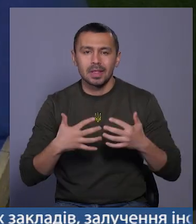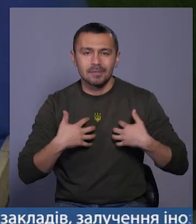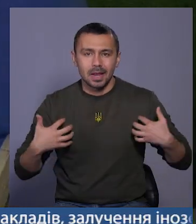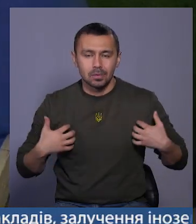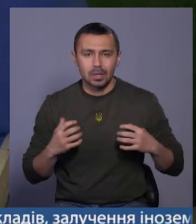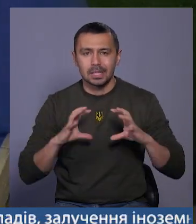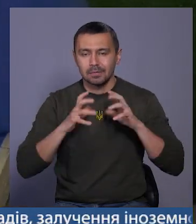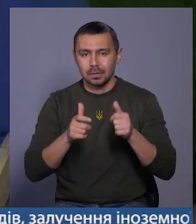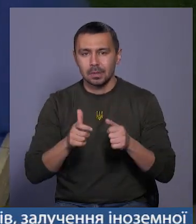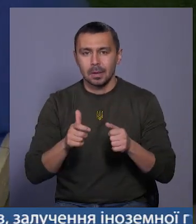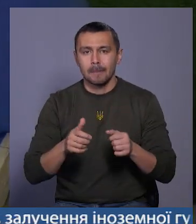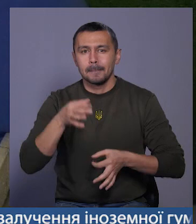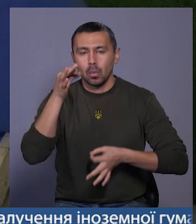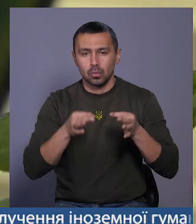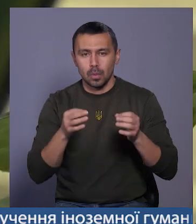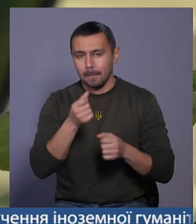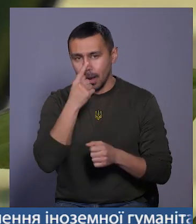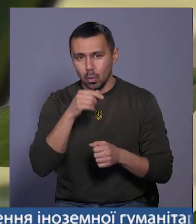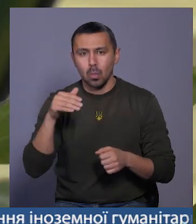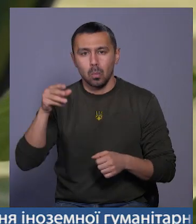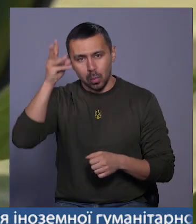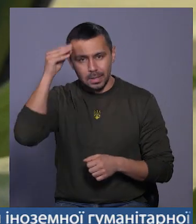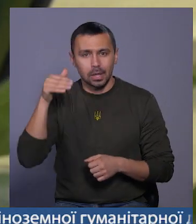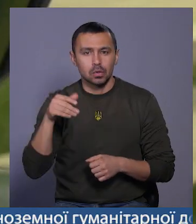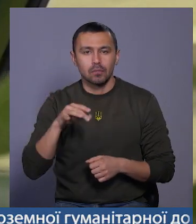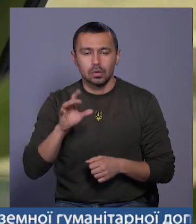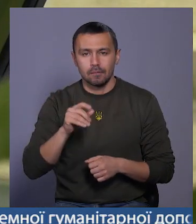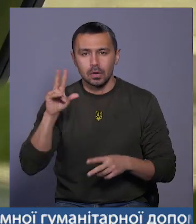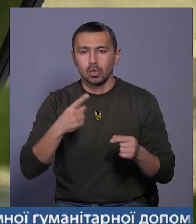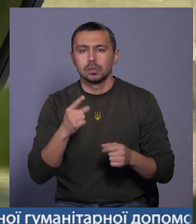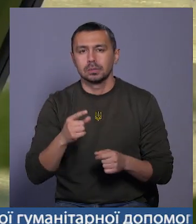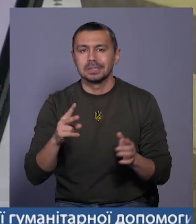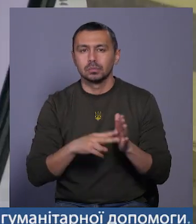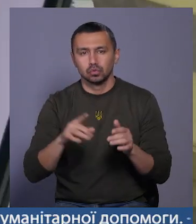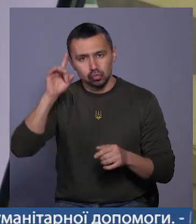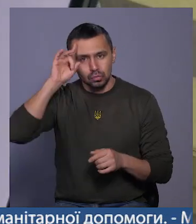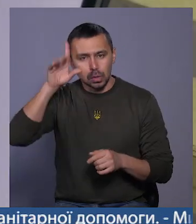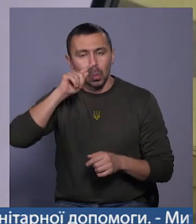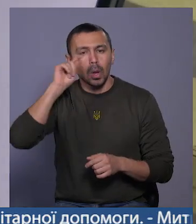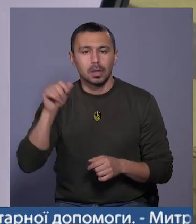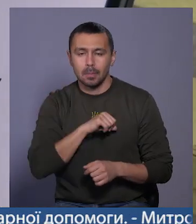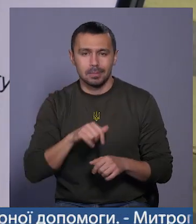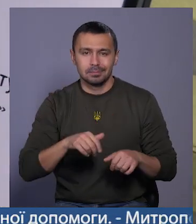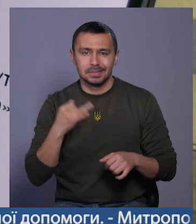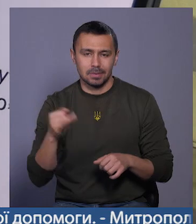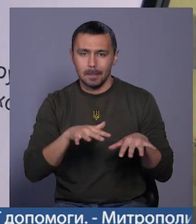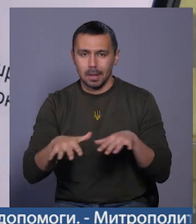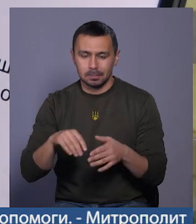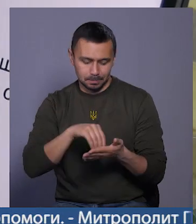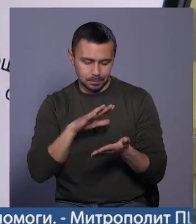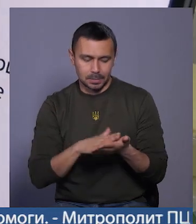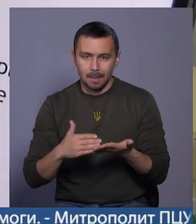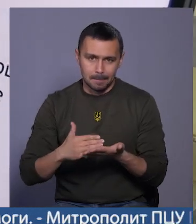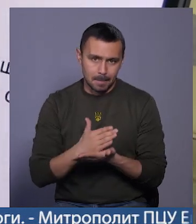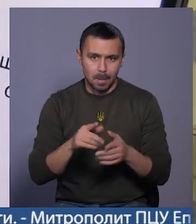світу природного парку «Подільські товтри», що вважається одним із семи чудес України. Найцікавіші локації нанесли на мапу та